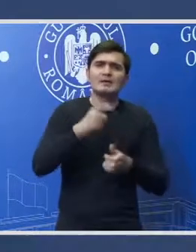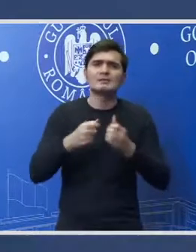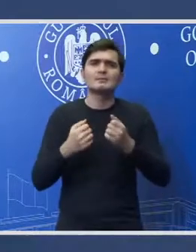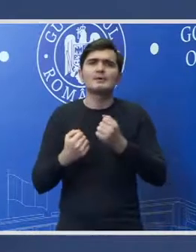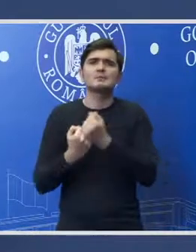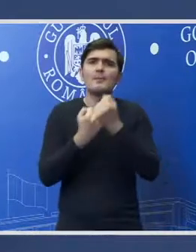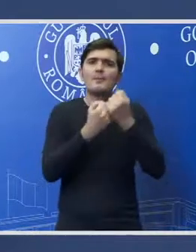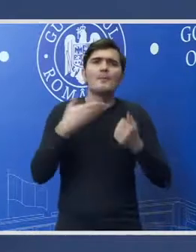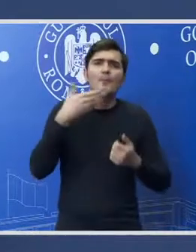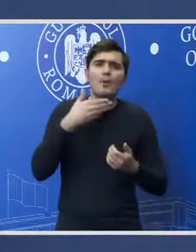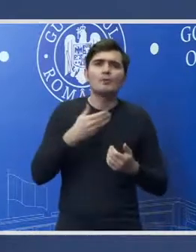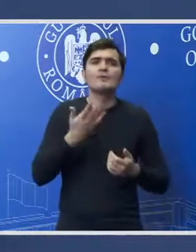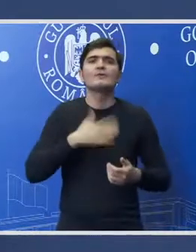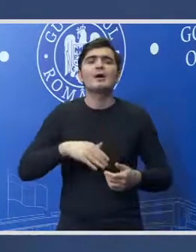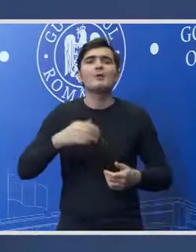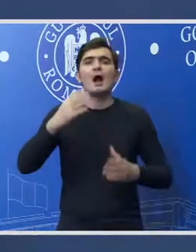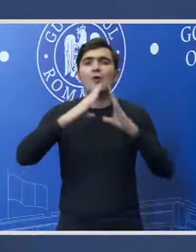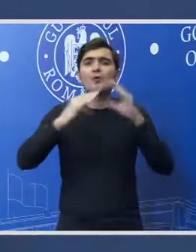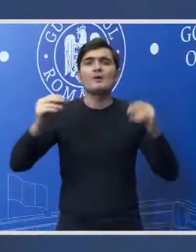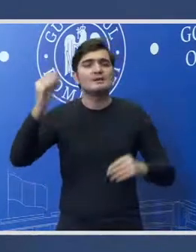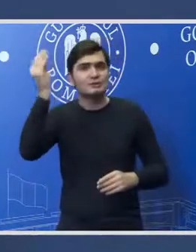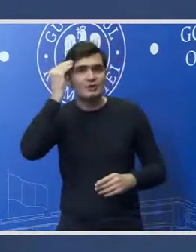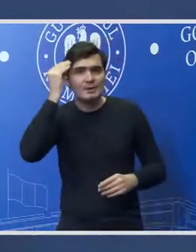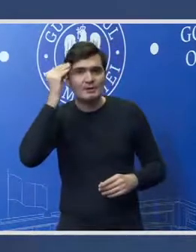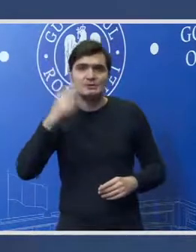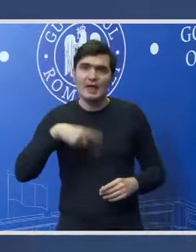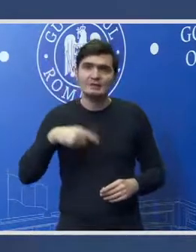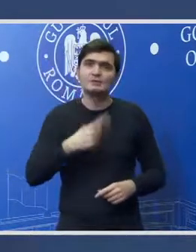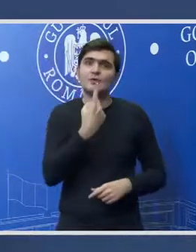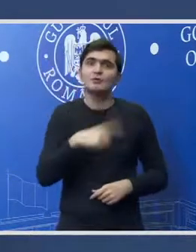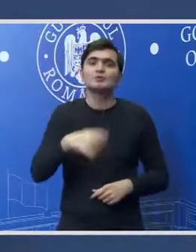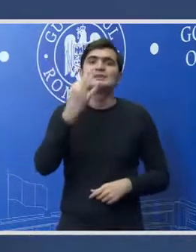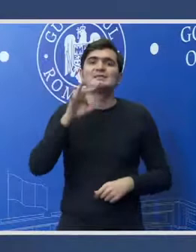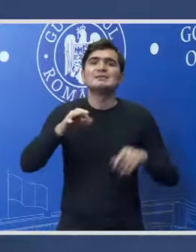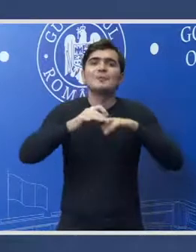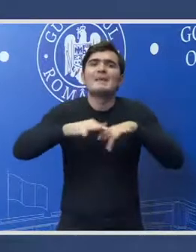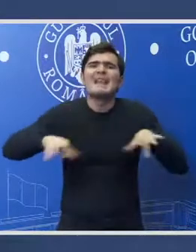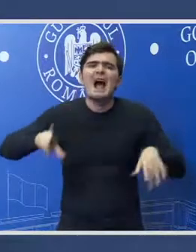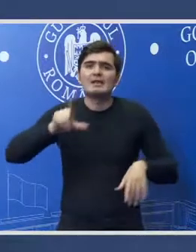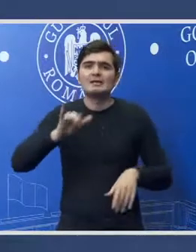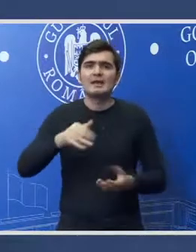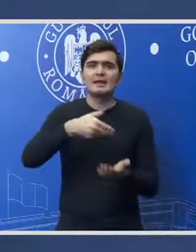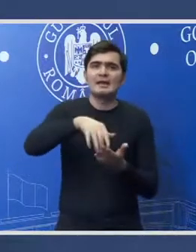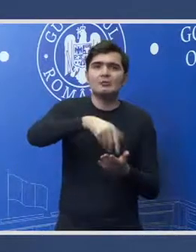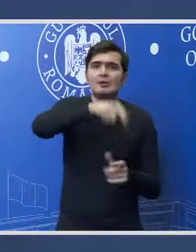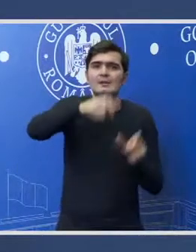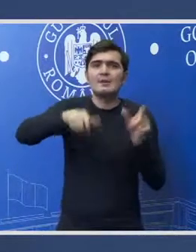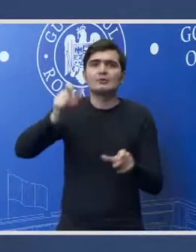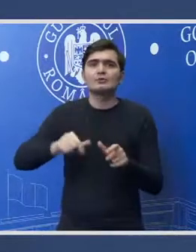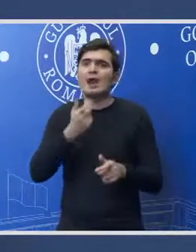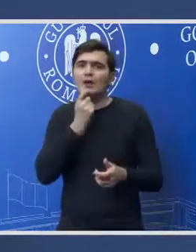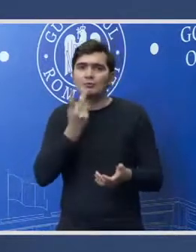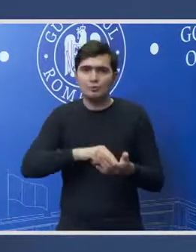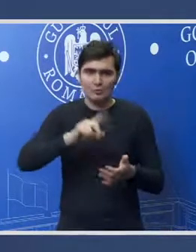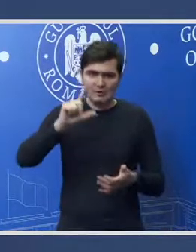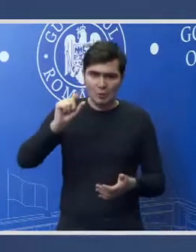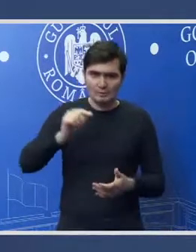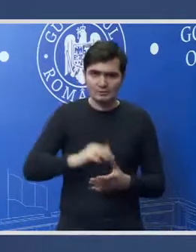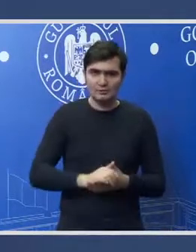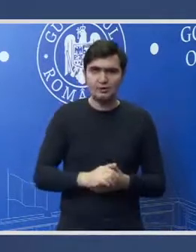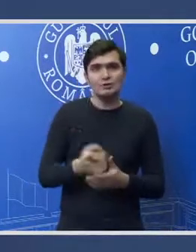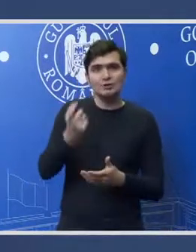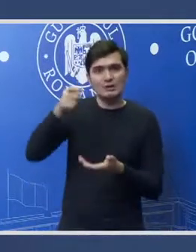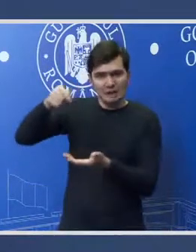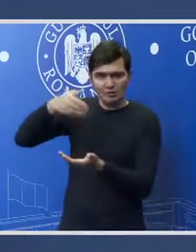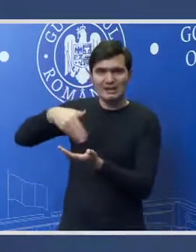eu ce vreau să aduc aminte româinilor. Sunt 110 miliarde de lei cheltuieli de personal în 2020. Din